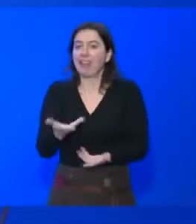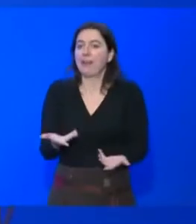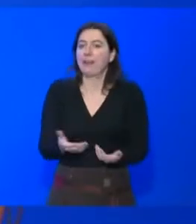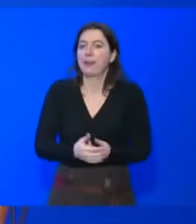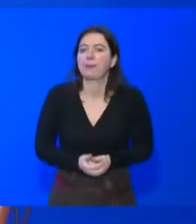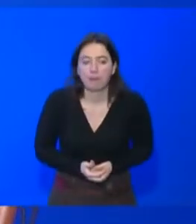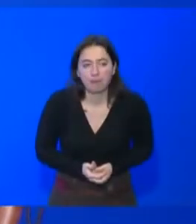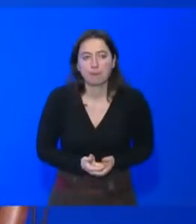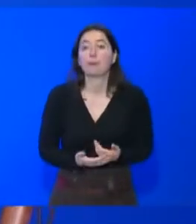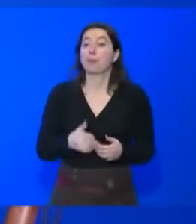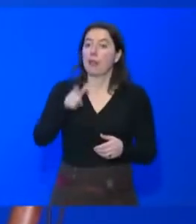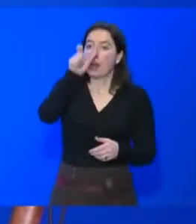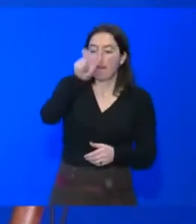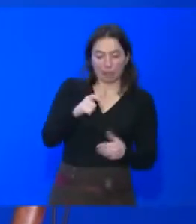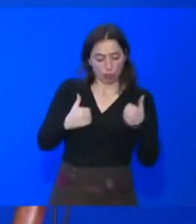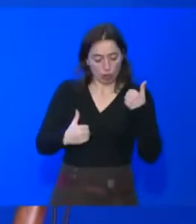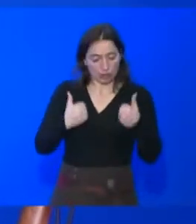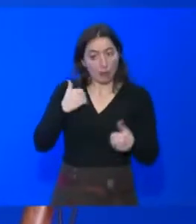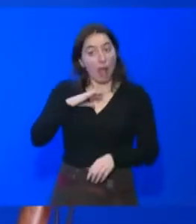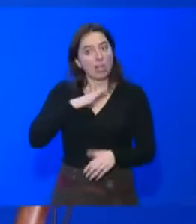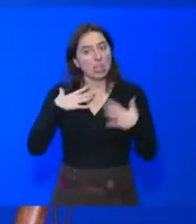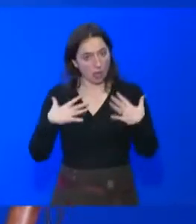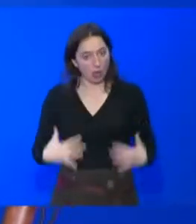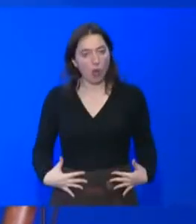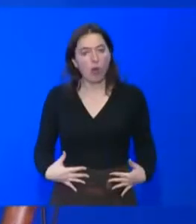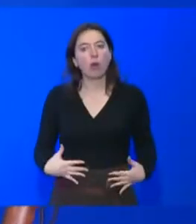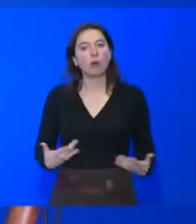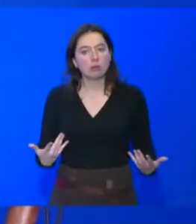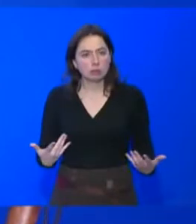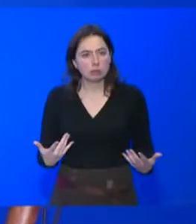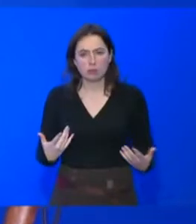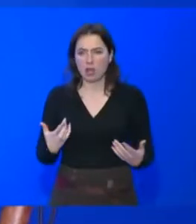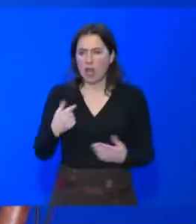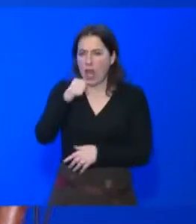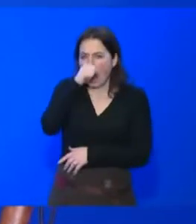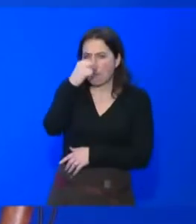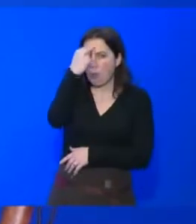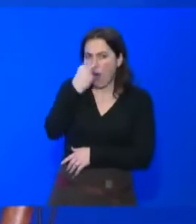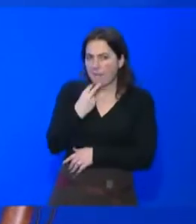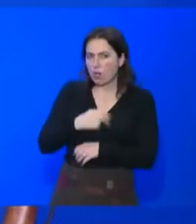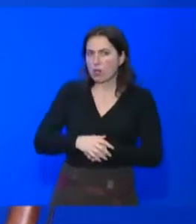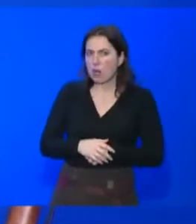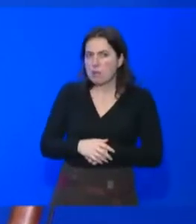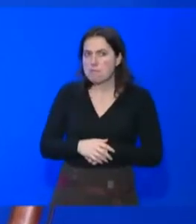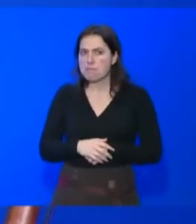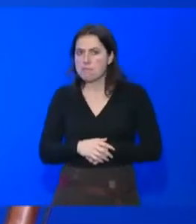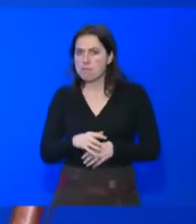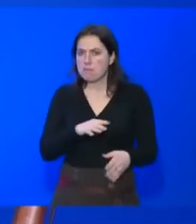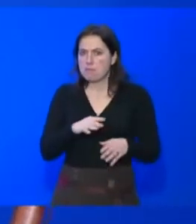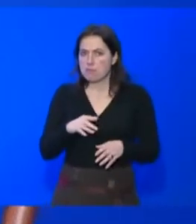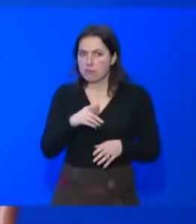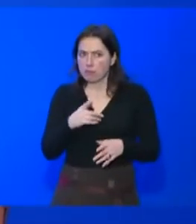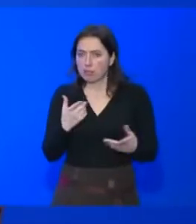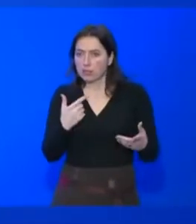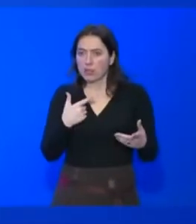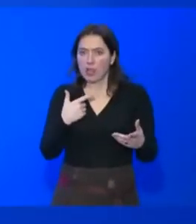elles ont un corps, un corps physique. Donc, l'amour aveugle est-il aussi aveugle que ça ? Elles aiment ces